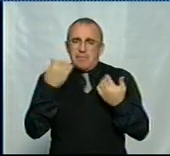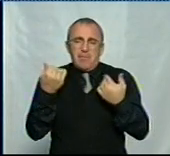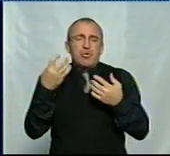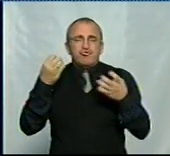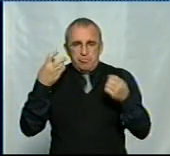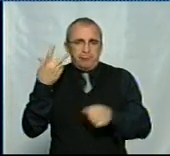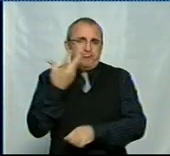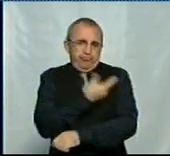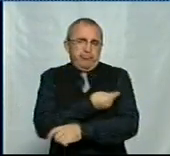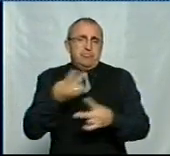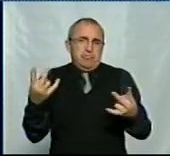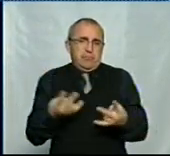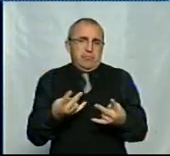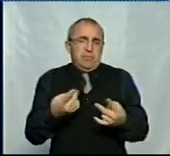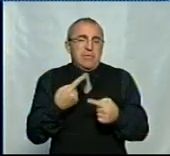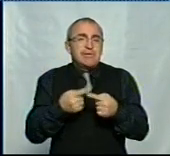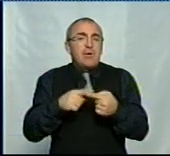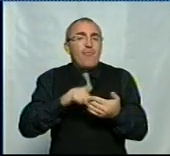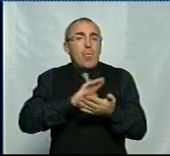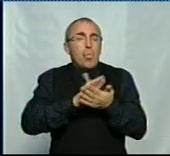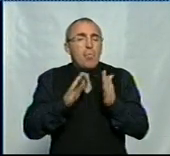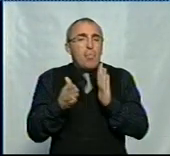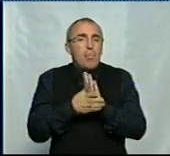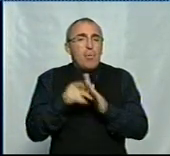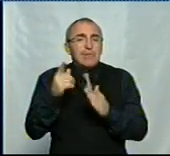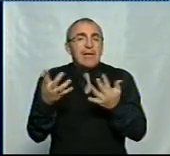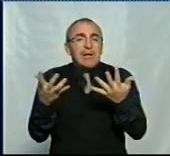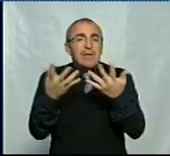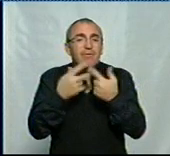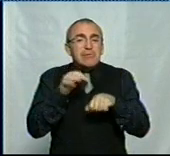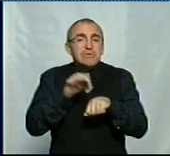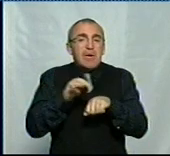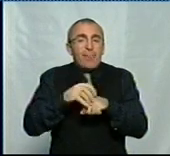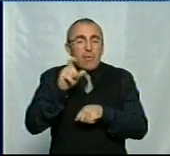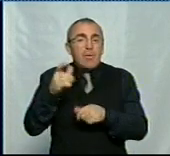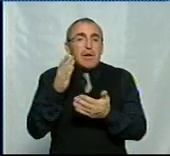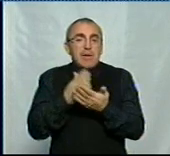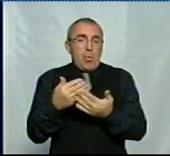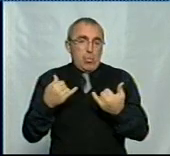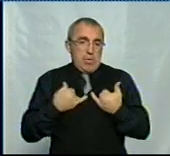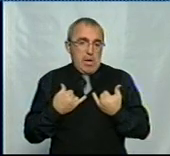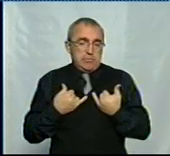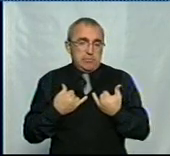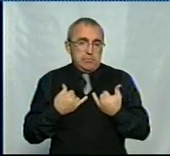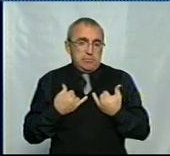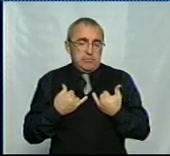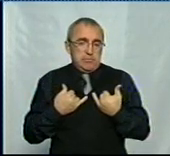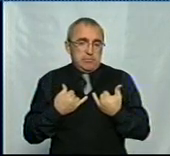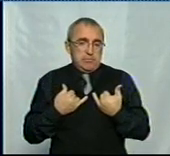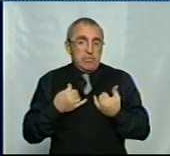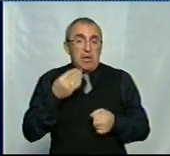робити щеплення. Це в умовах тієї кількості захворівших, які є в нас? Тобто,